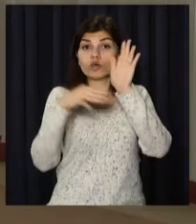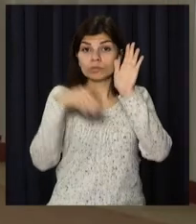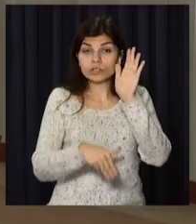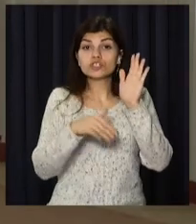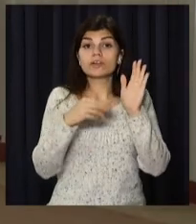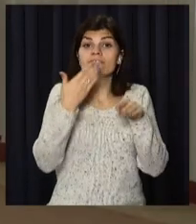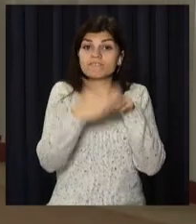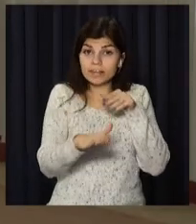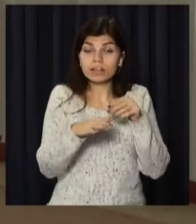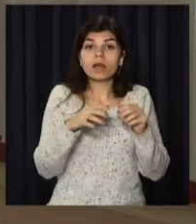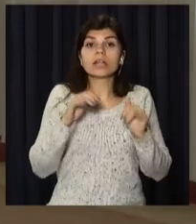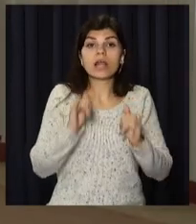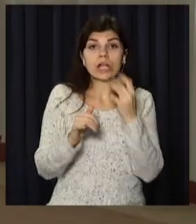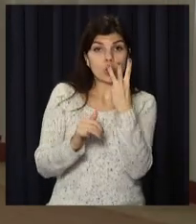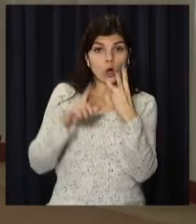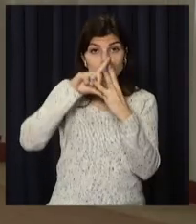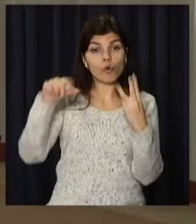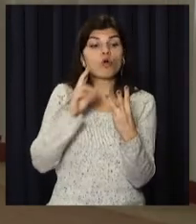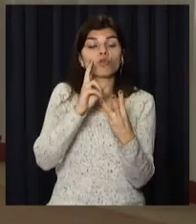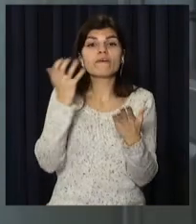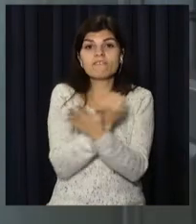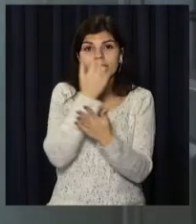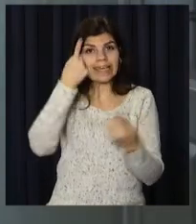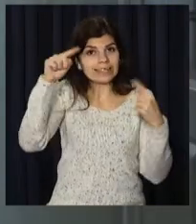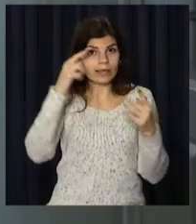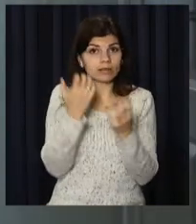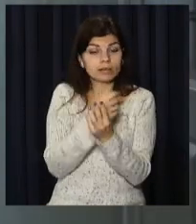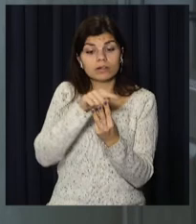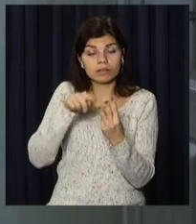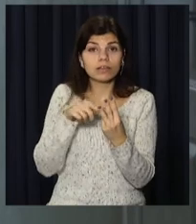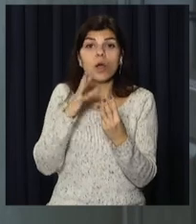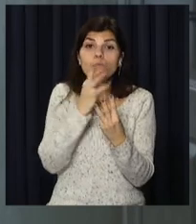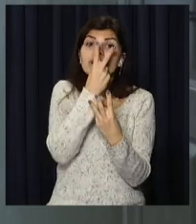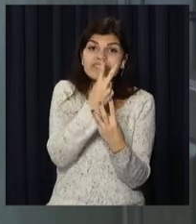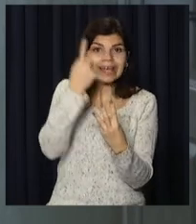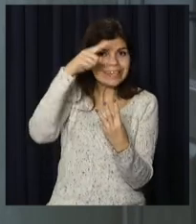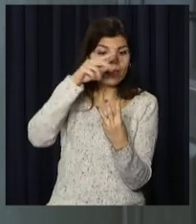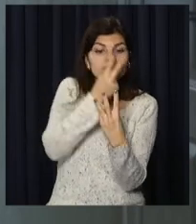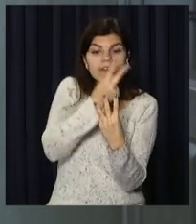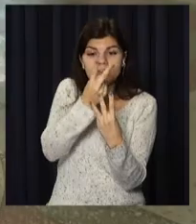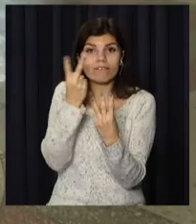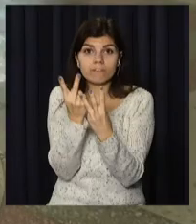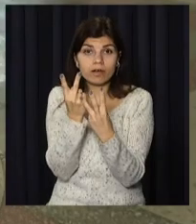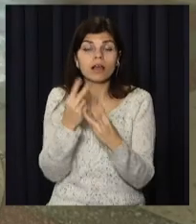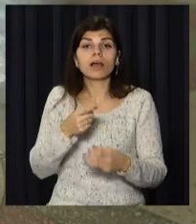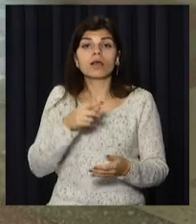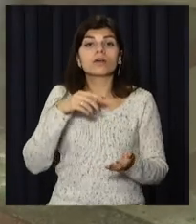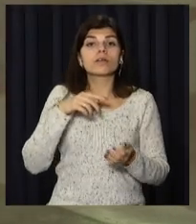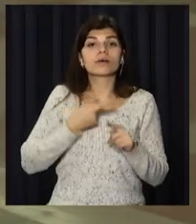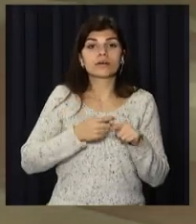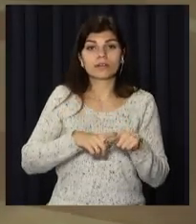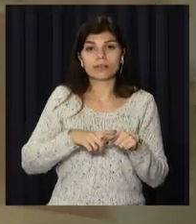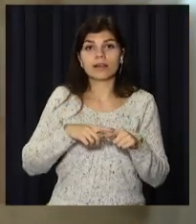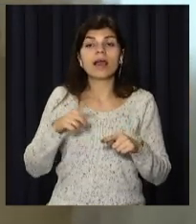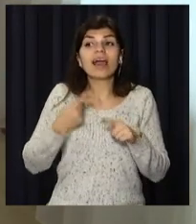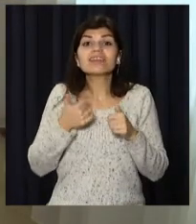свої проєкти до бюджету участі. У кожному навчальному закладі реалізують по дві ініціативи. Дитячий бюджет участі – проєкт